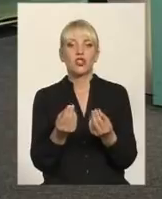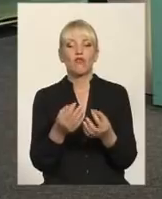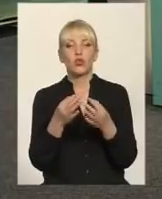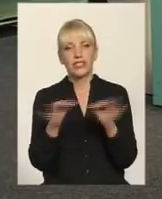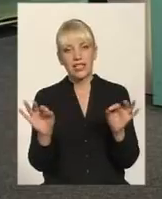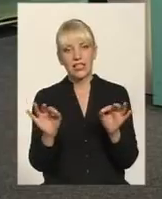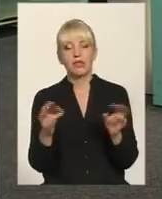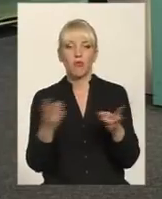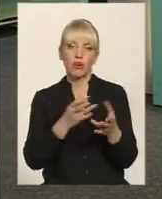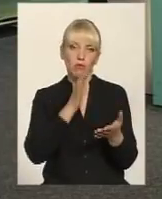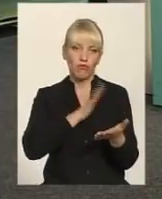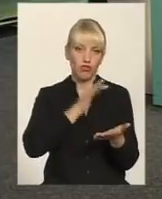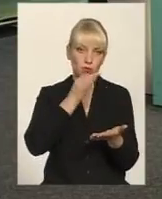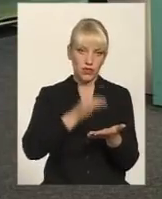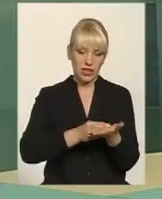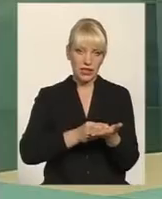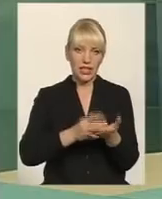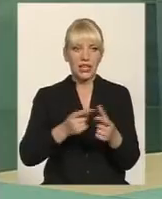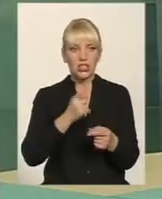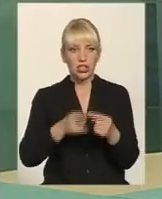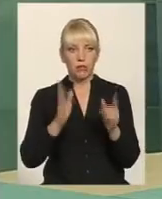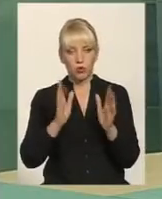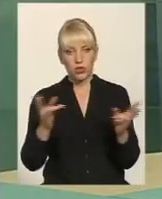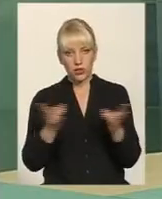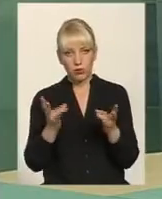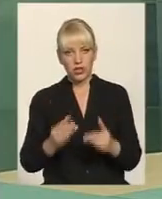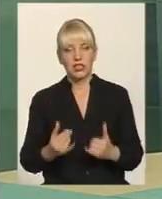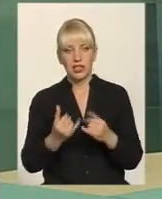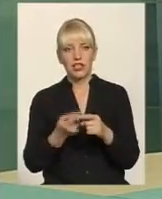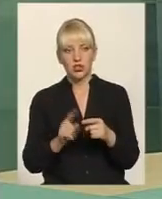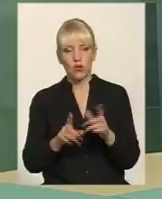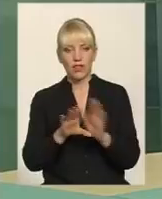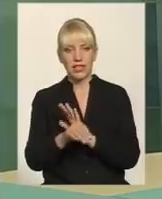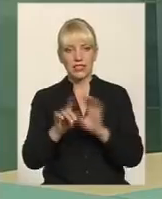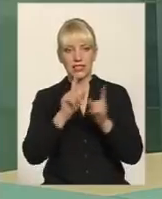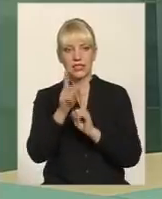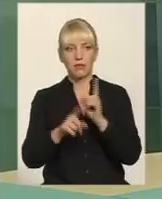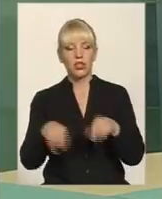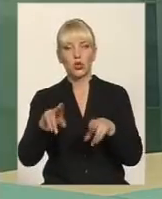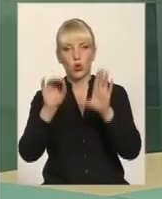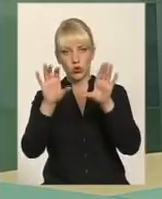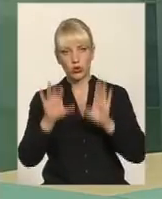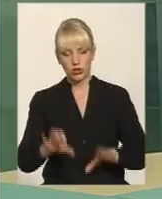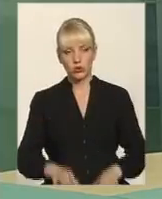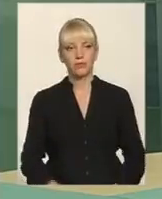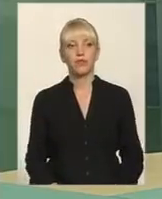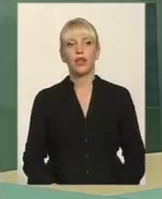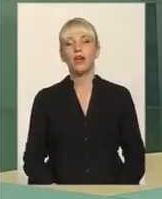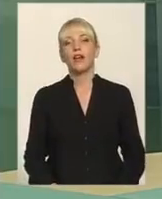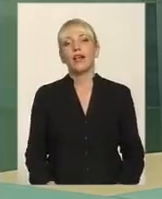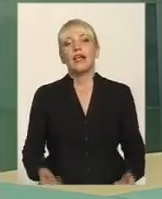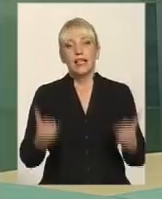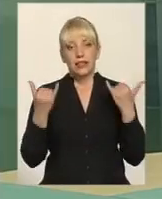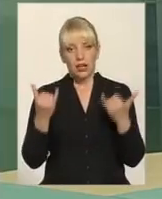відповідати, чи буде збільшено. І чи необхідно для цього знести зміни до Конституції? Так. Значить, на сьогодні,